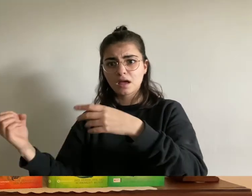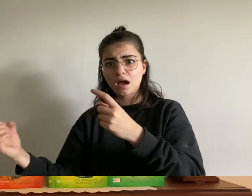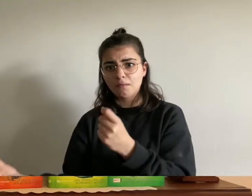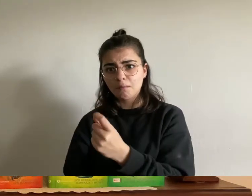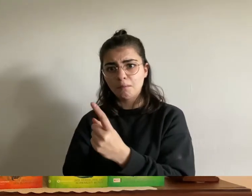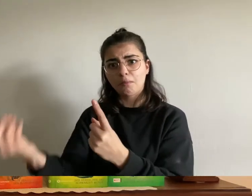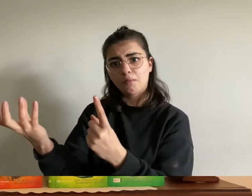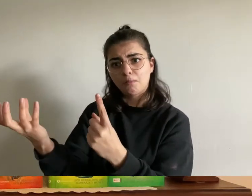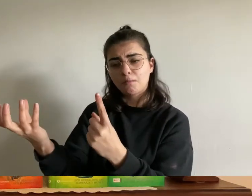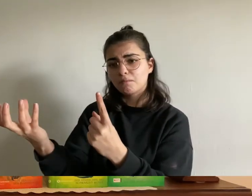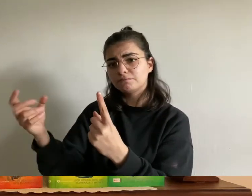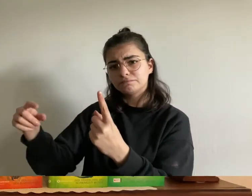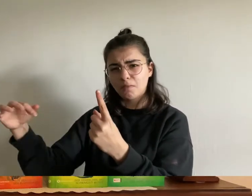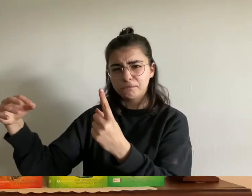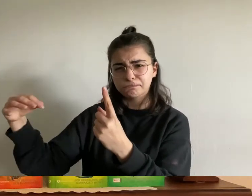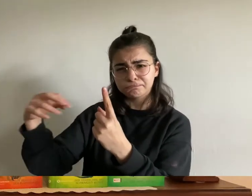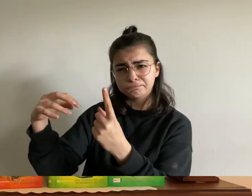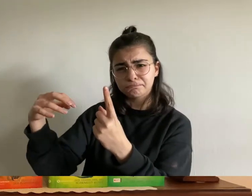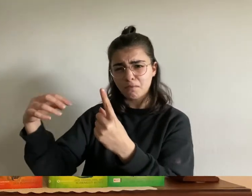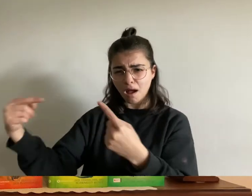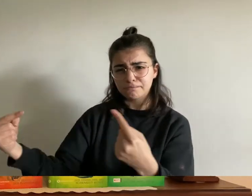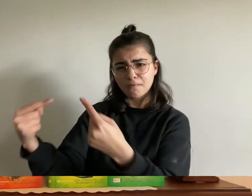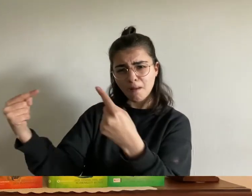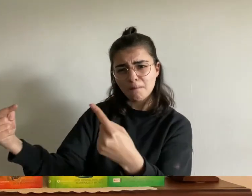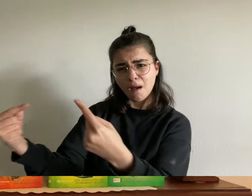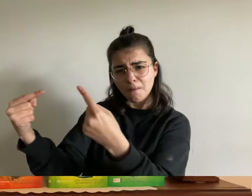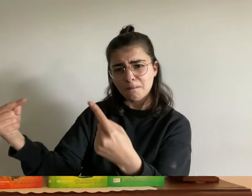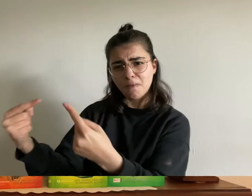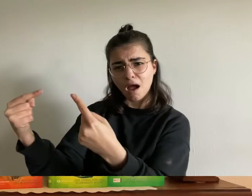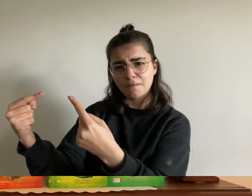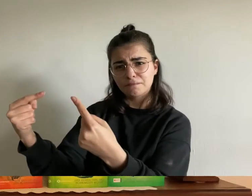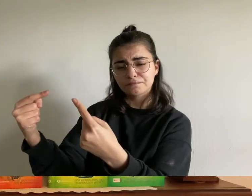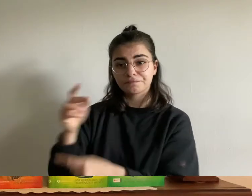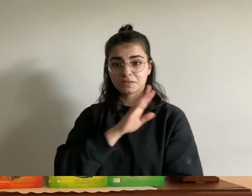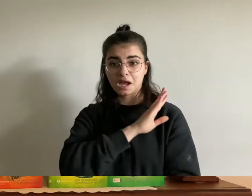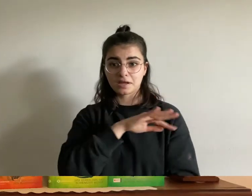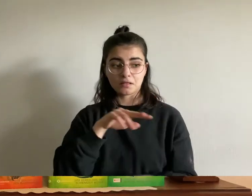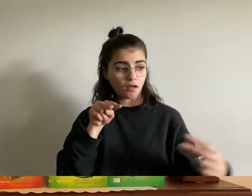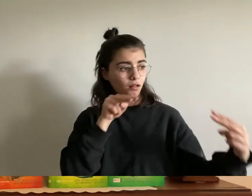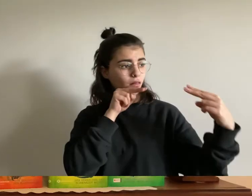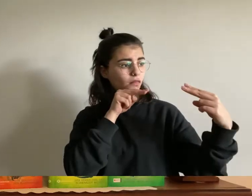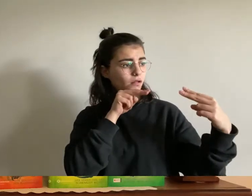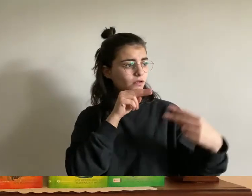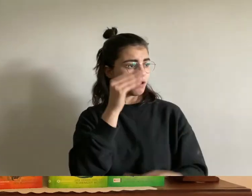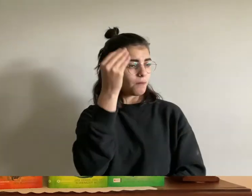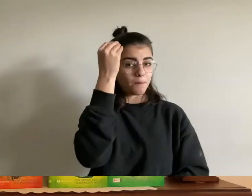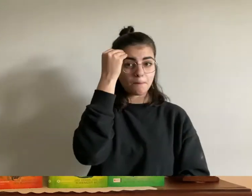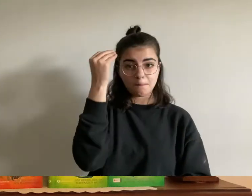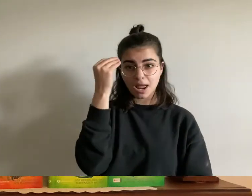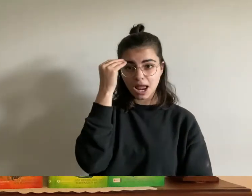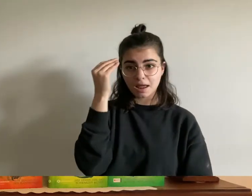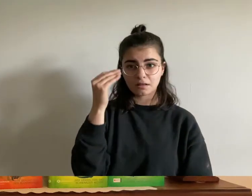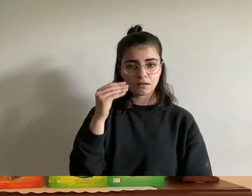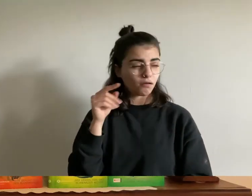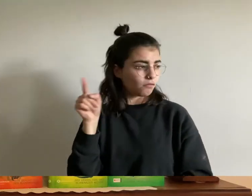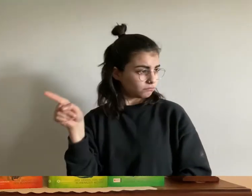die kinder blickten sich überrascht an kommt ihr das nicht irgendwie bekannt vor flüsterte bangt und grinste auch die